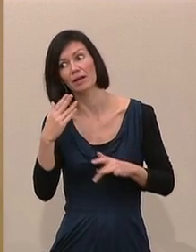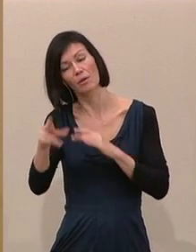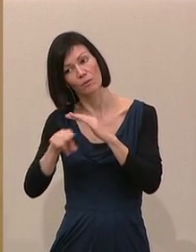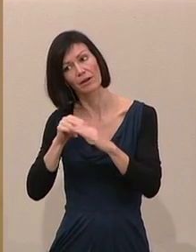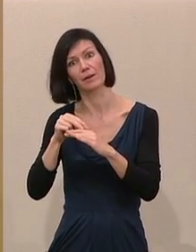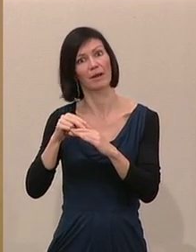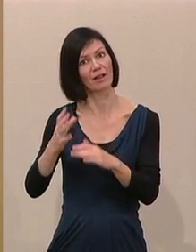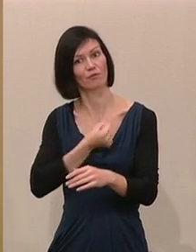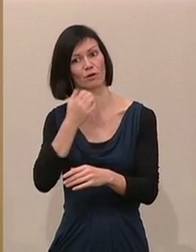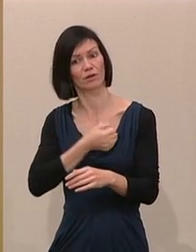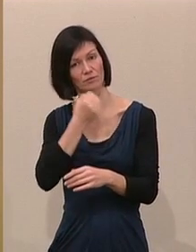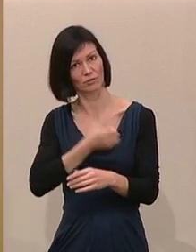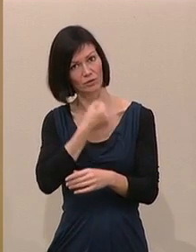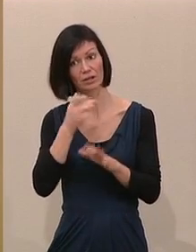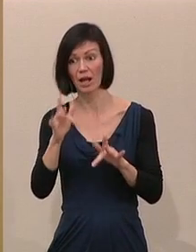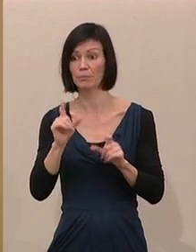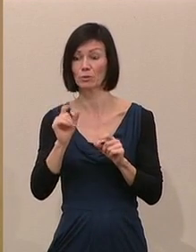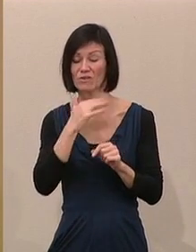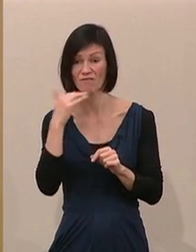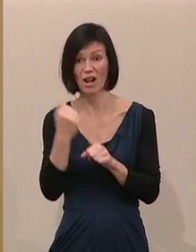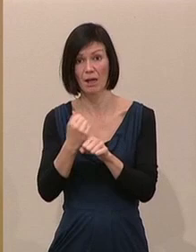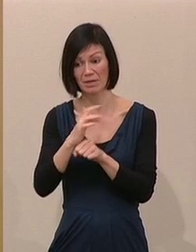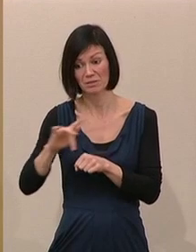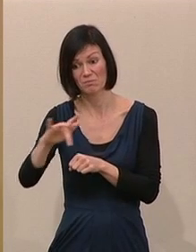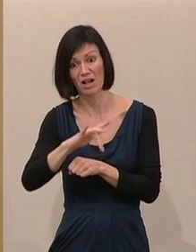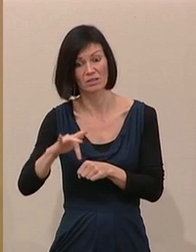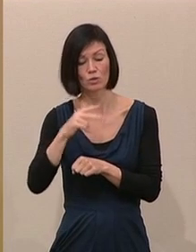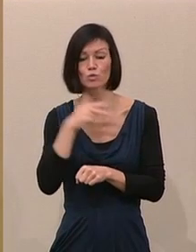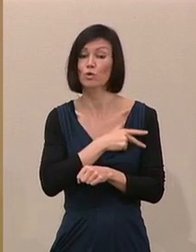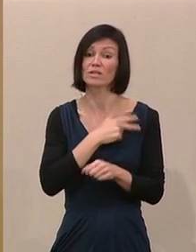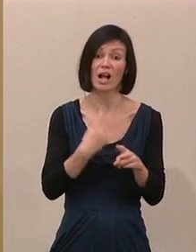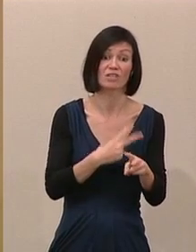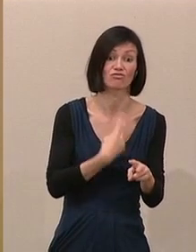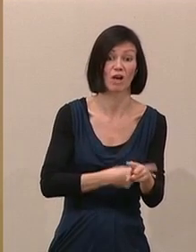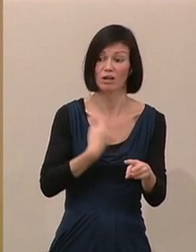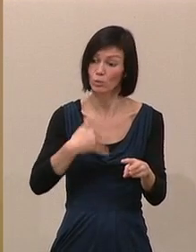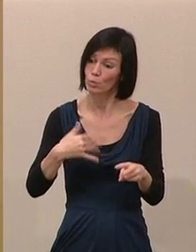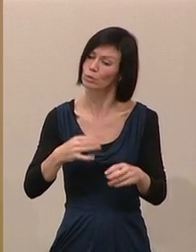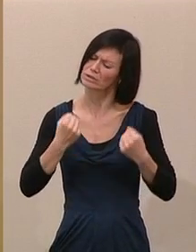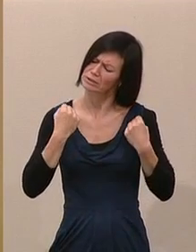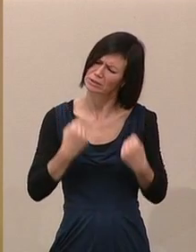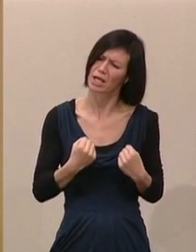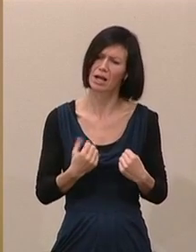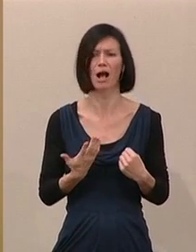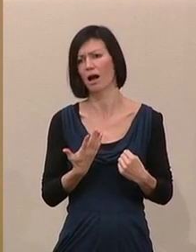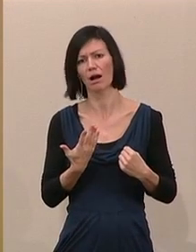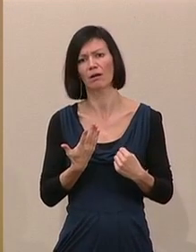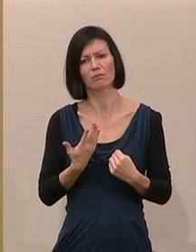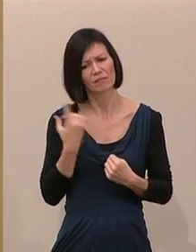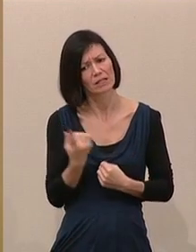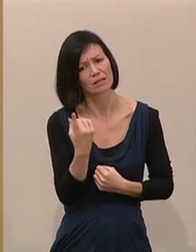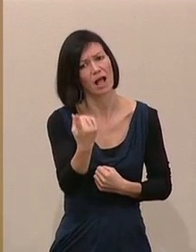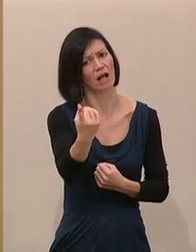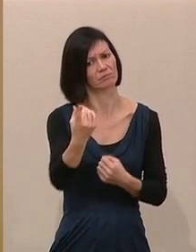in Österreich, so viele Arbeitsplätze wie nie. Noch nie war unser Sozialstaat so abgesichert, so nachhaltig